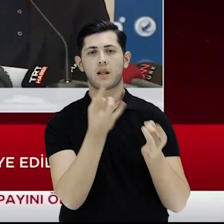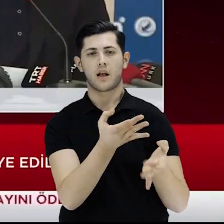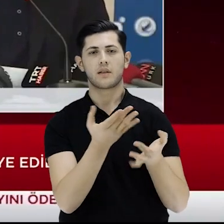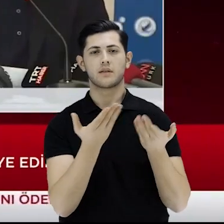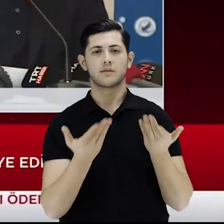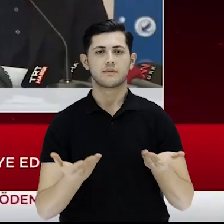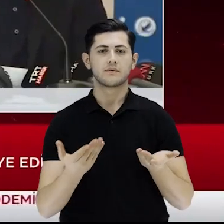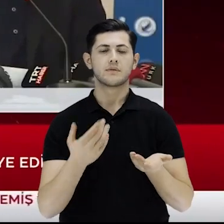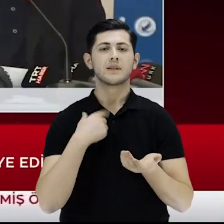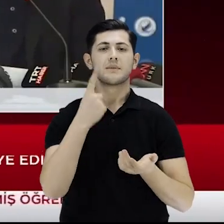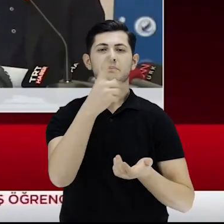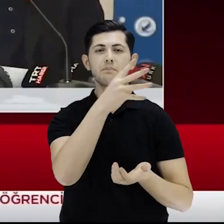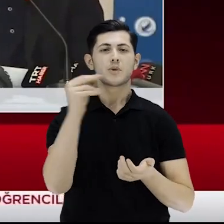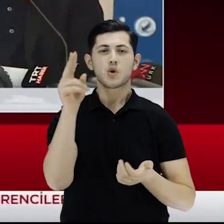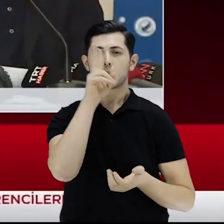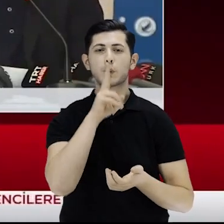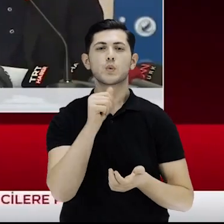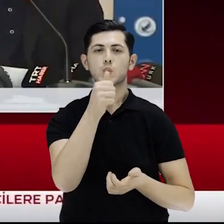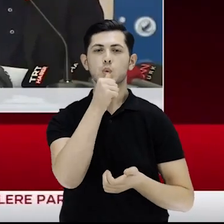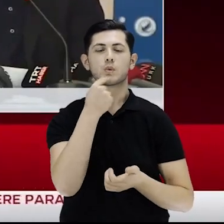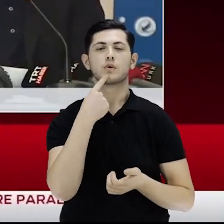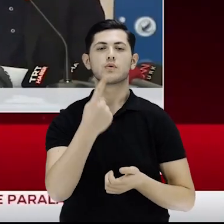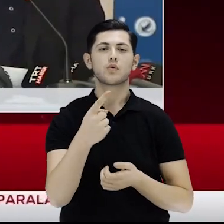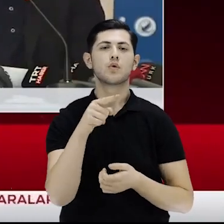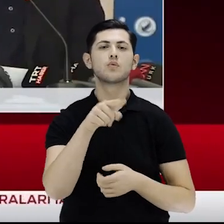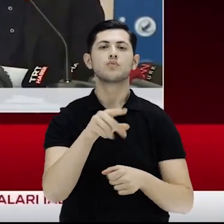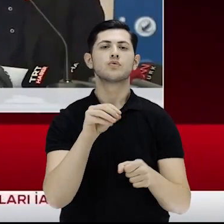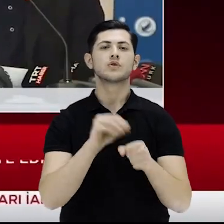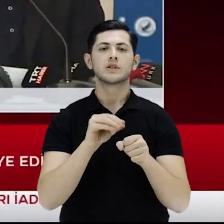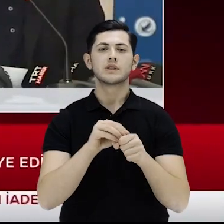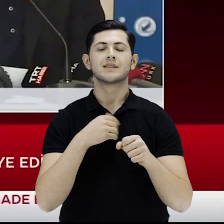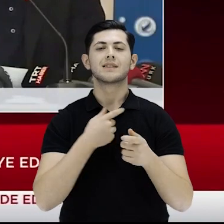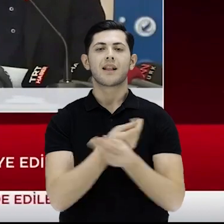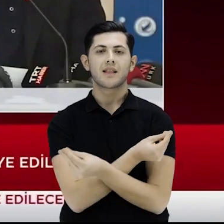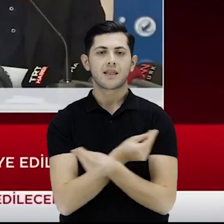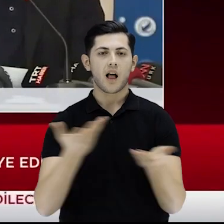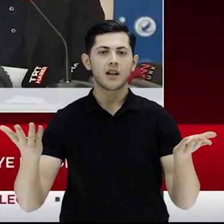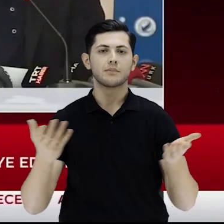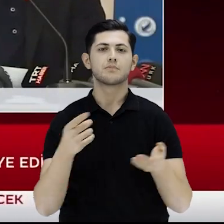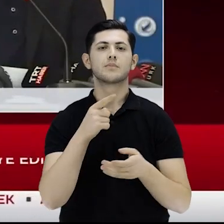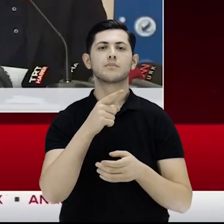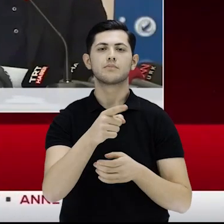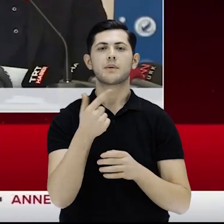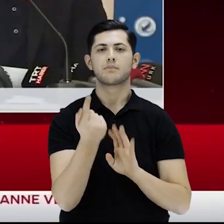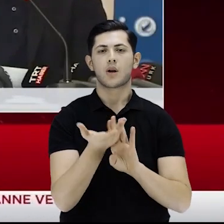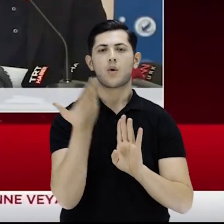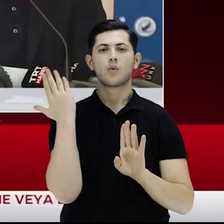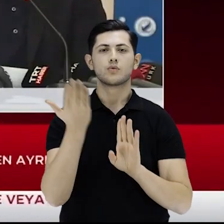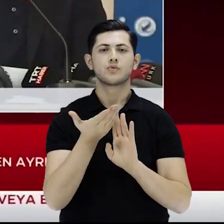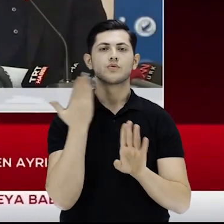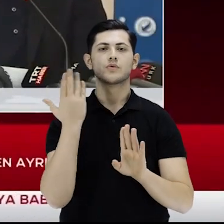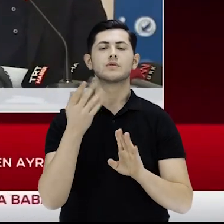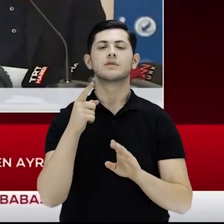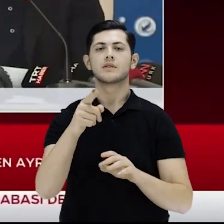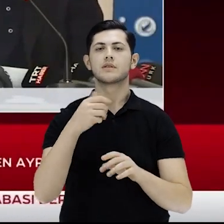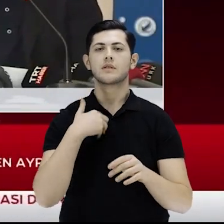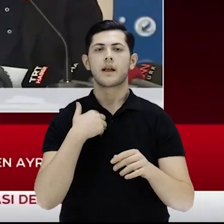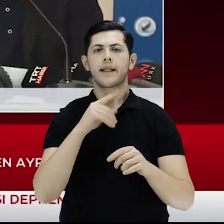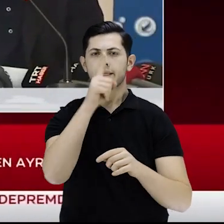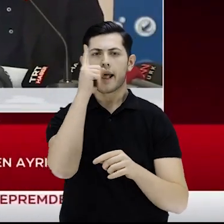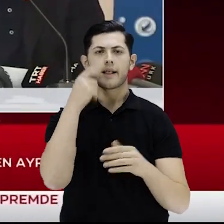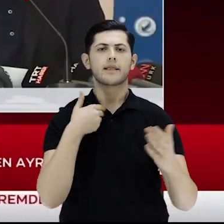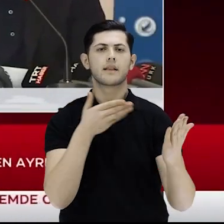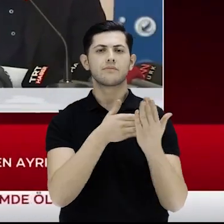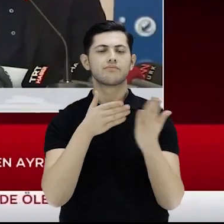apaçık ortadadır. Yani 1 milyon 200 bin sudan bahsediyorum. Bugün dağıtılan. Biraz önce Okay valimiz, Erzurum valimiz